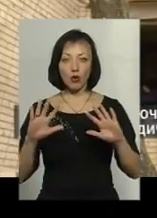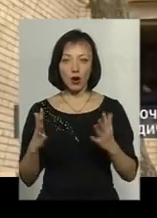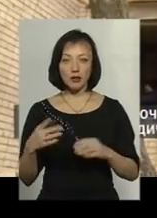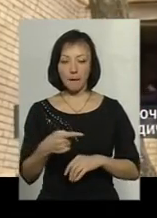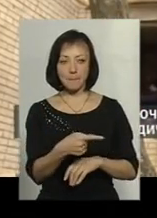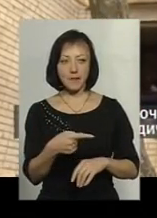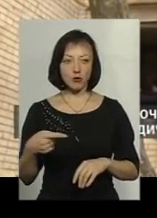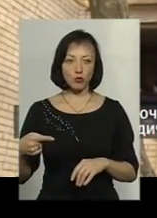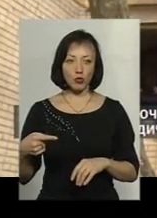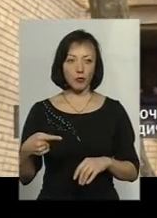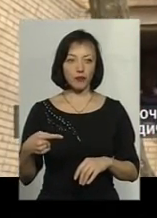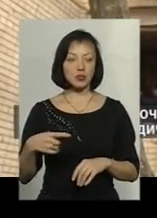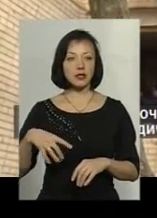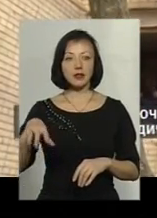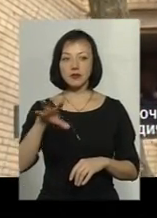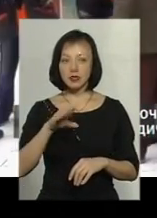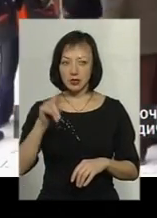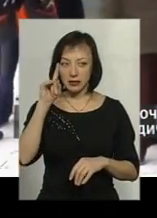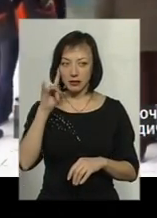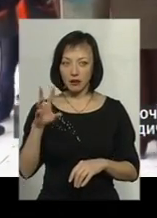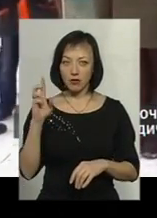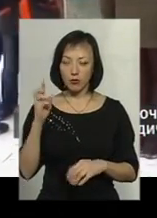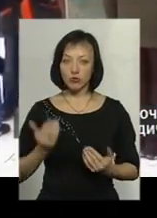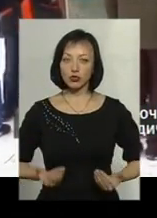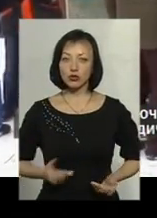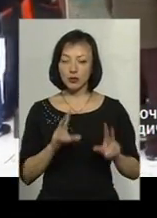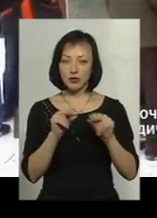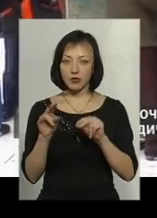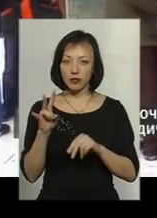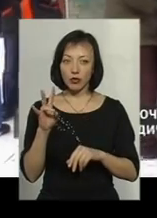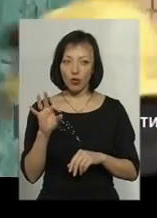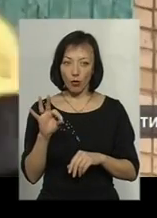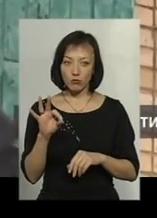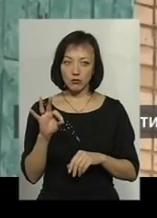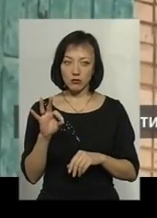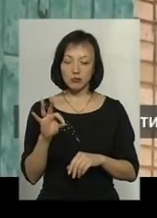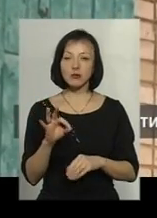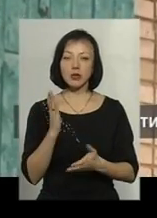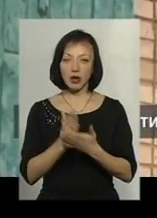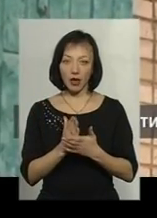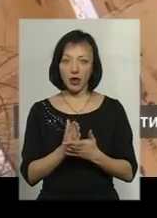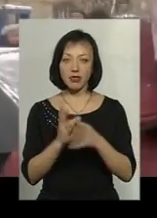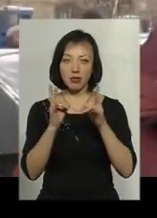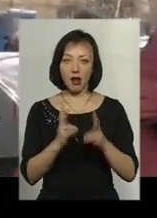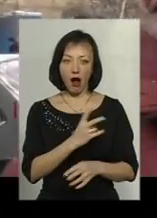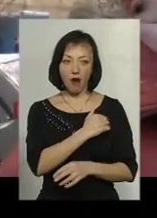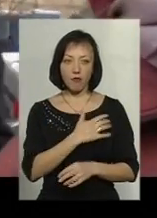на першому поверсі. Всі, слава Богу, живі. Однак без травм не обійшлося.